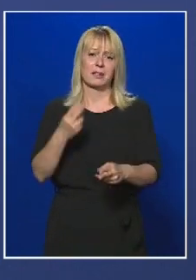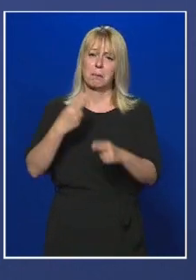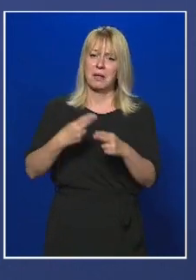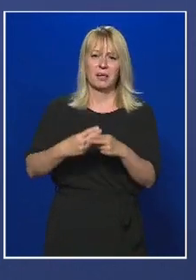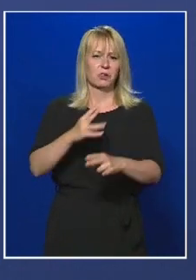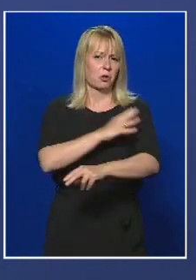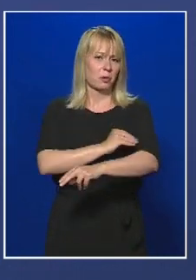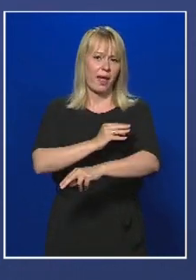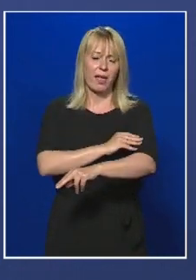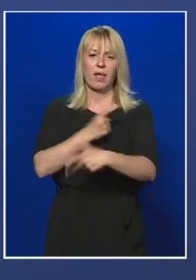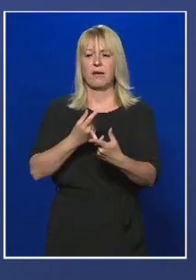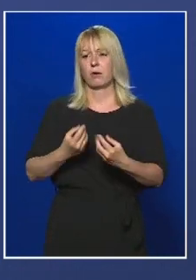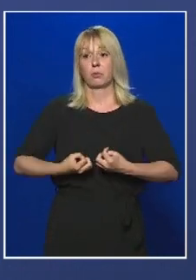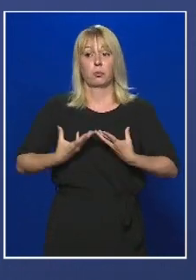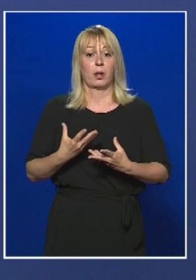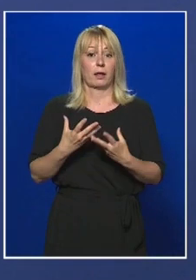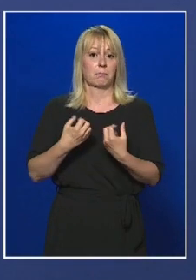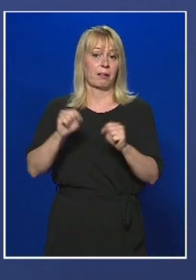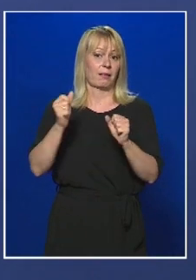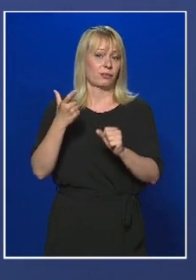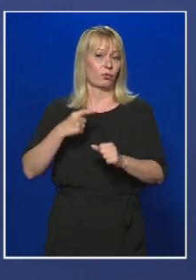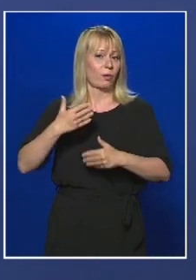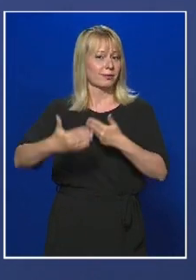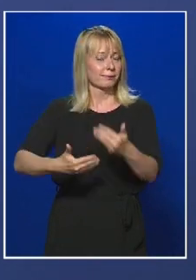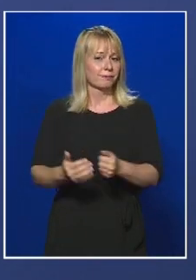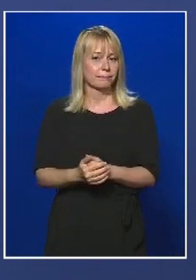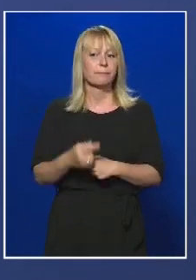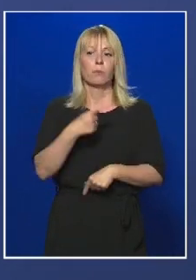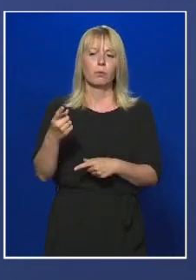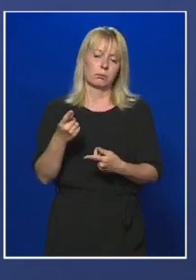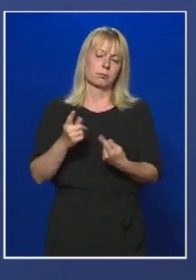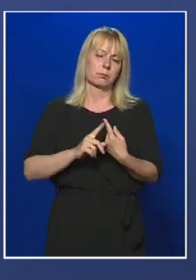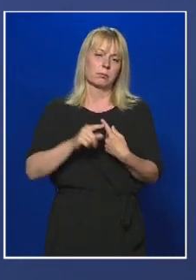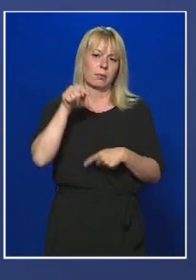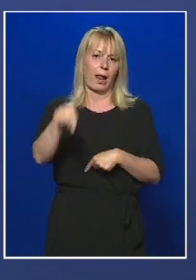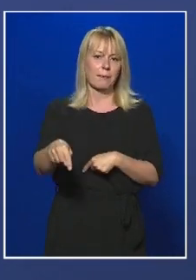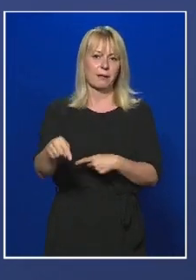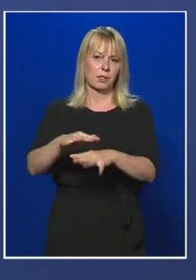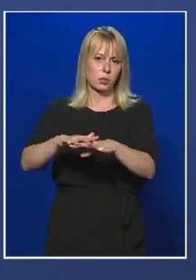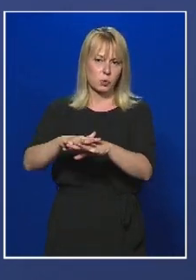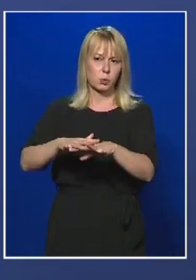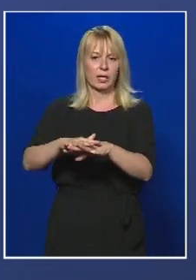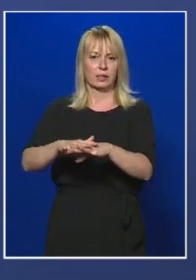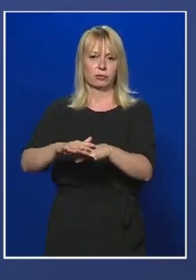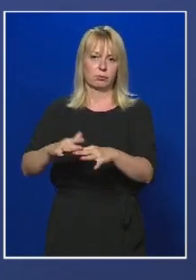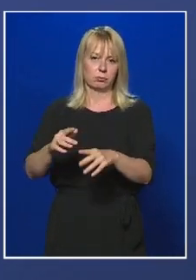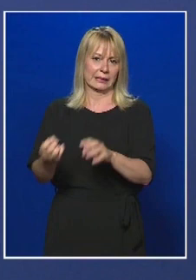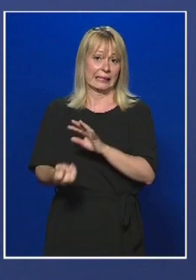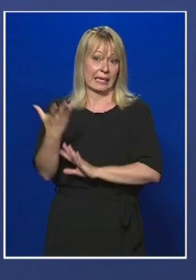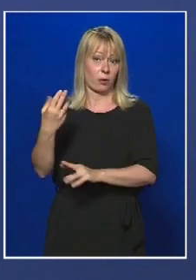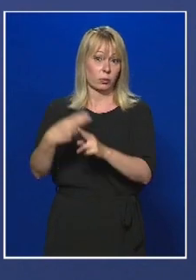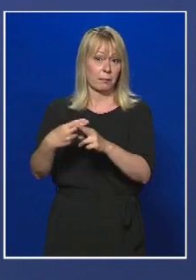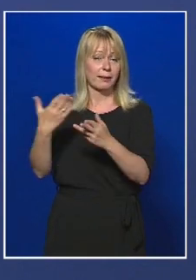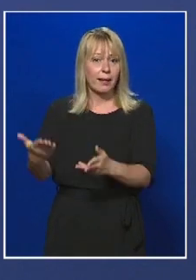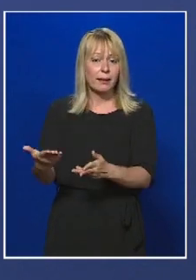formában, vagy szinte tünetmentesen zajlik. Ők elmentek szűrésre, náluk kiderült a betegség. Szerencsére Magyarországon is